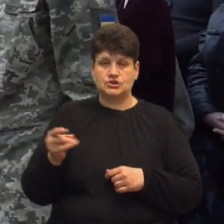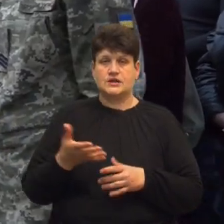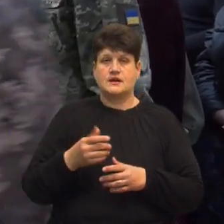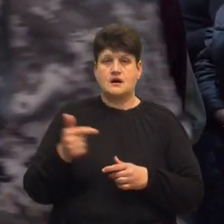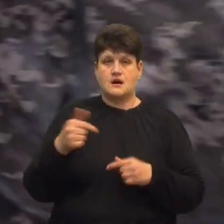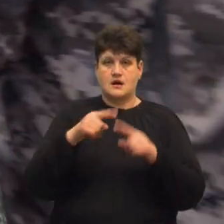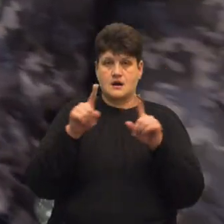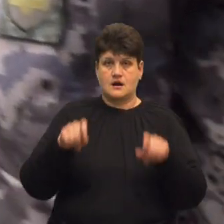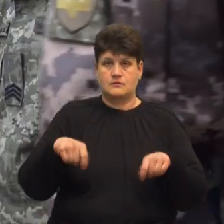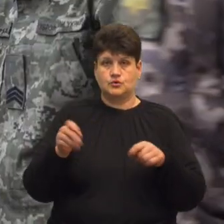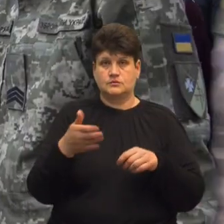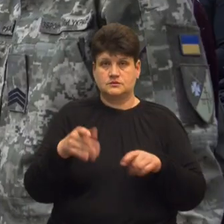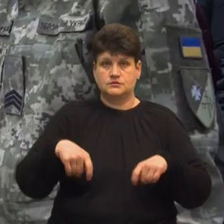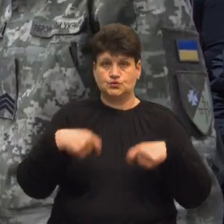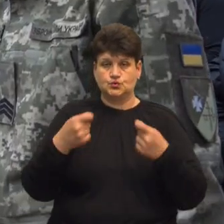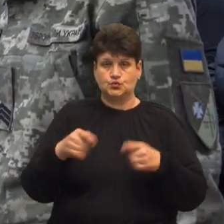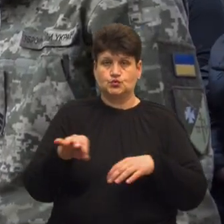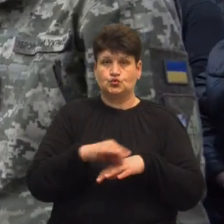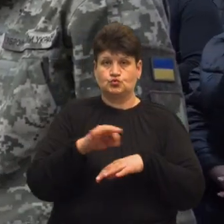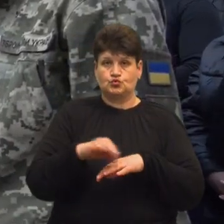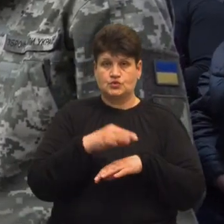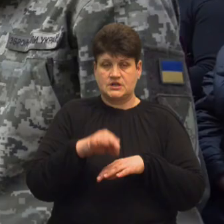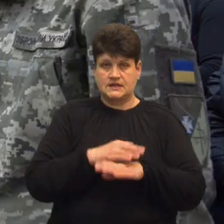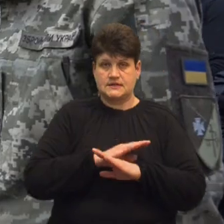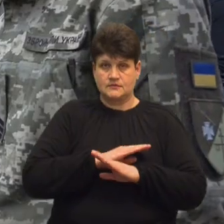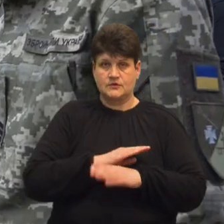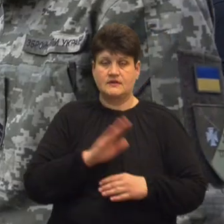вручають дружині загиблого Наталії Бачинській.